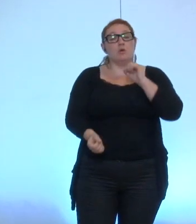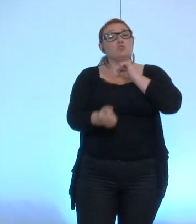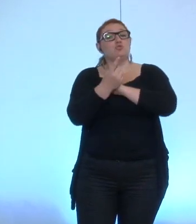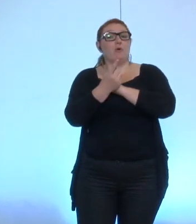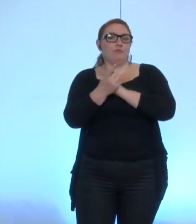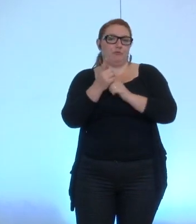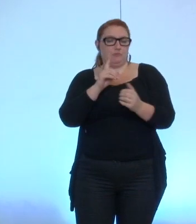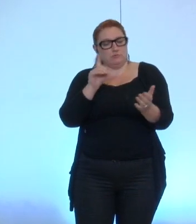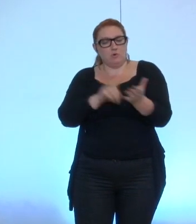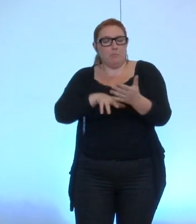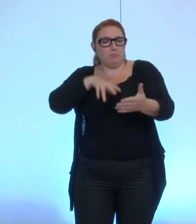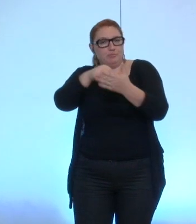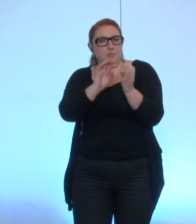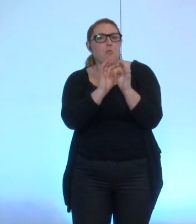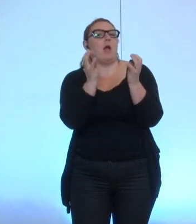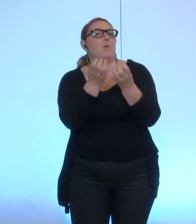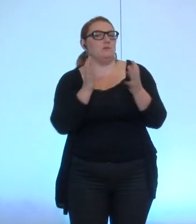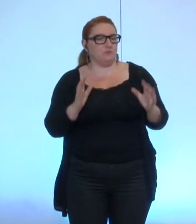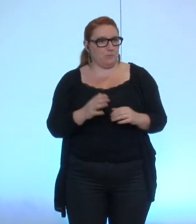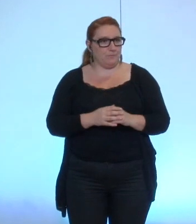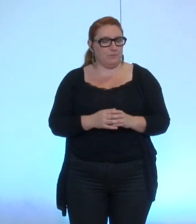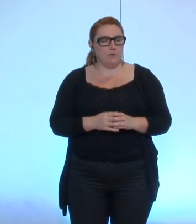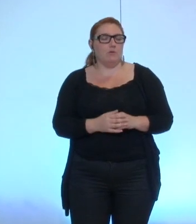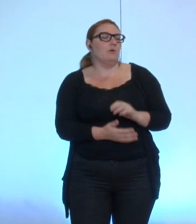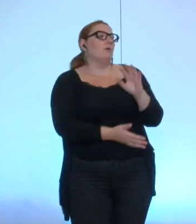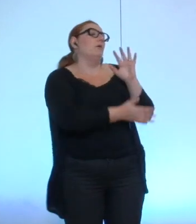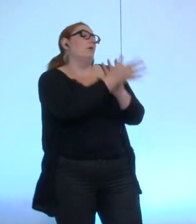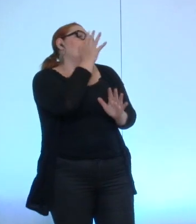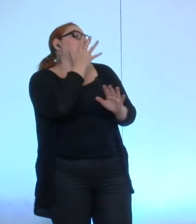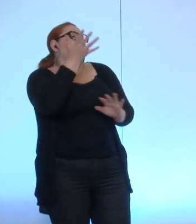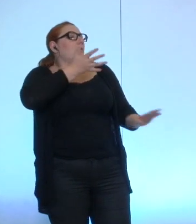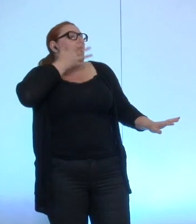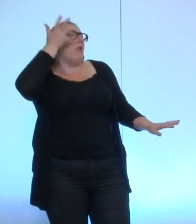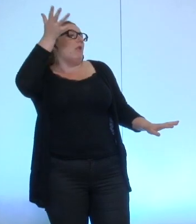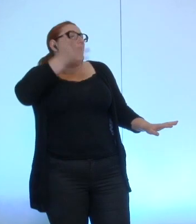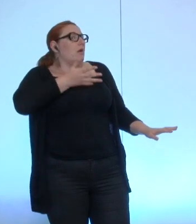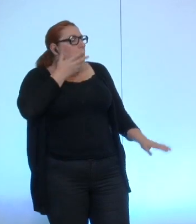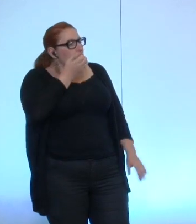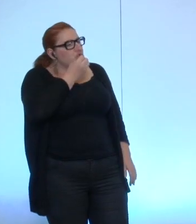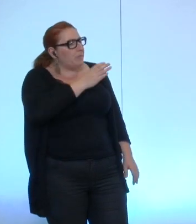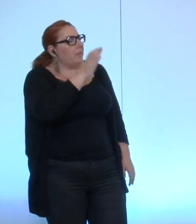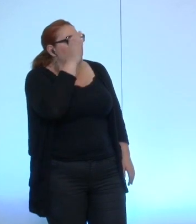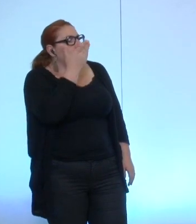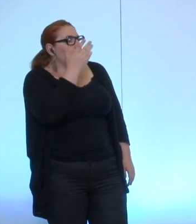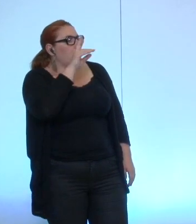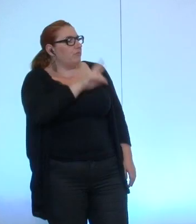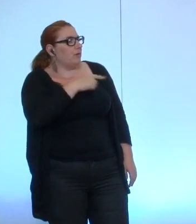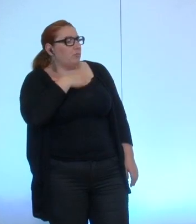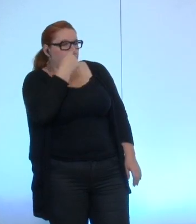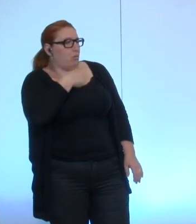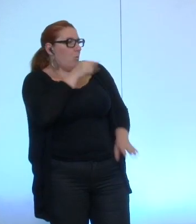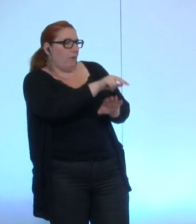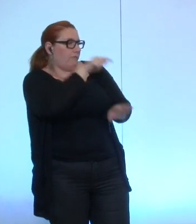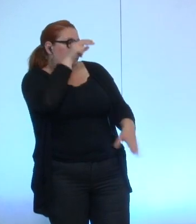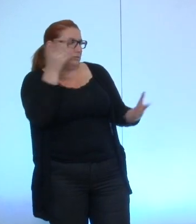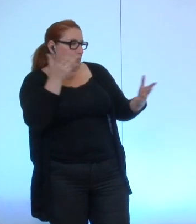donc j'ai bien entendu vos propos lénifiants mais moi j'en reste un petit peu à cette vision vous avez décidé une bonne fois pour